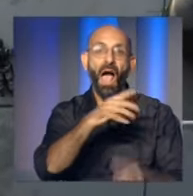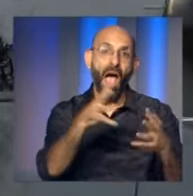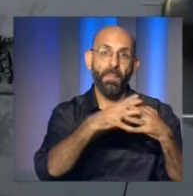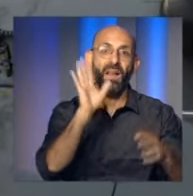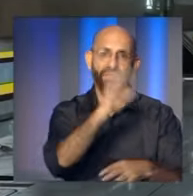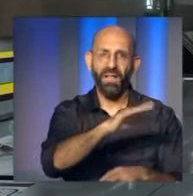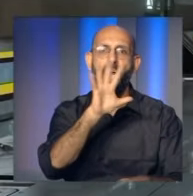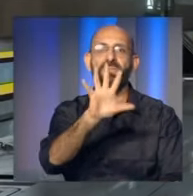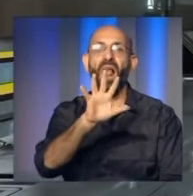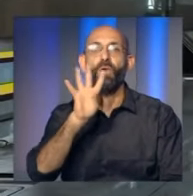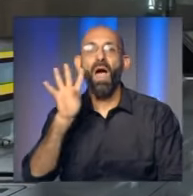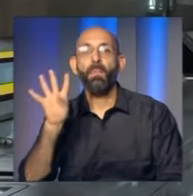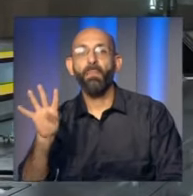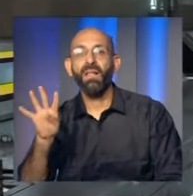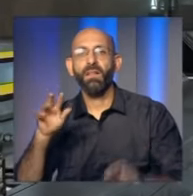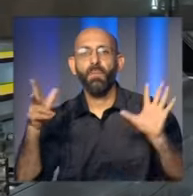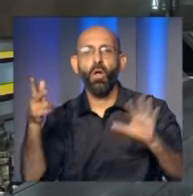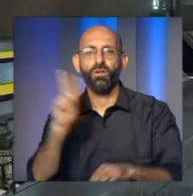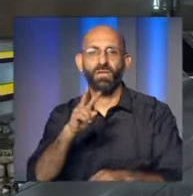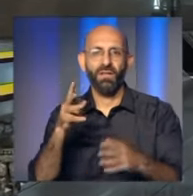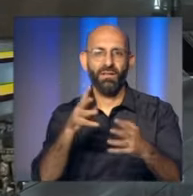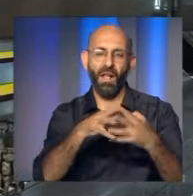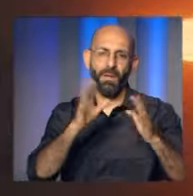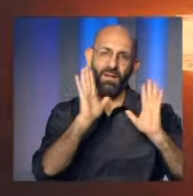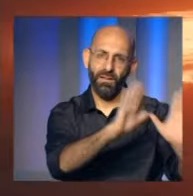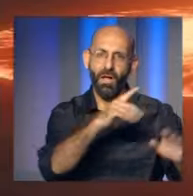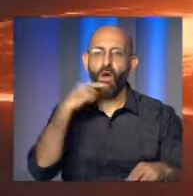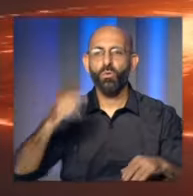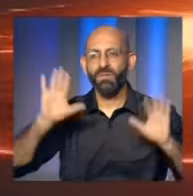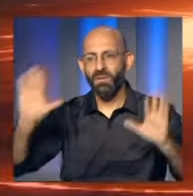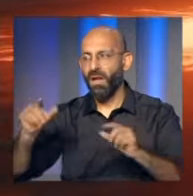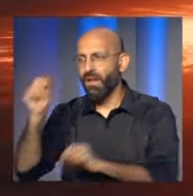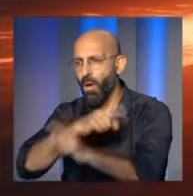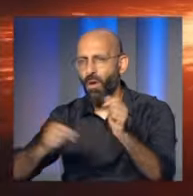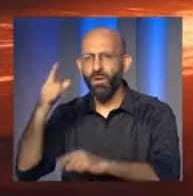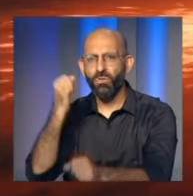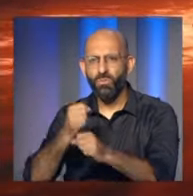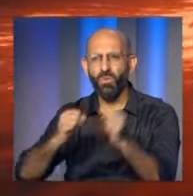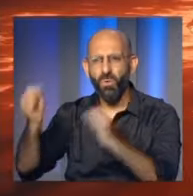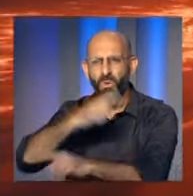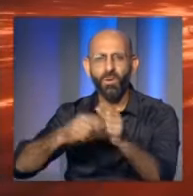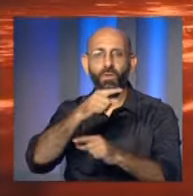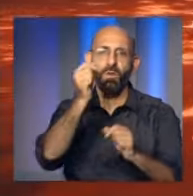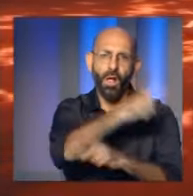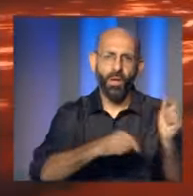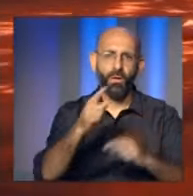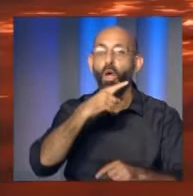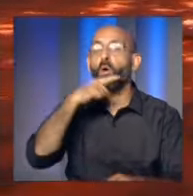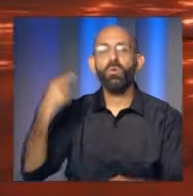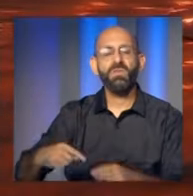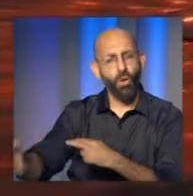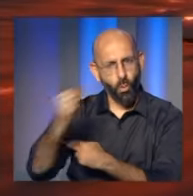5977 رأسا نووية مقارنة مع 5428